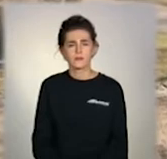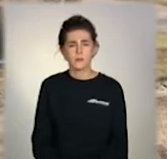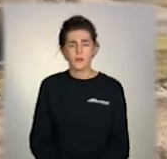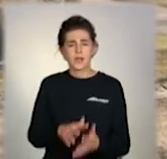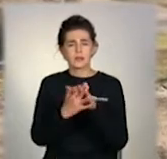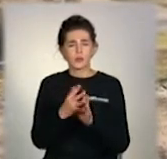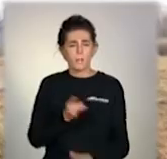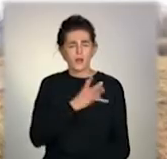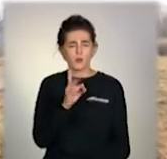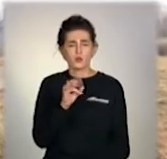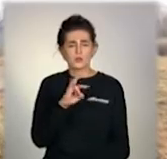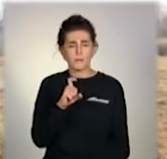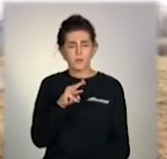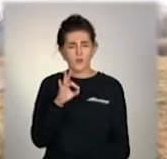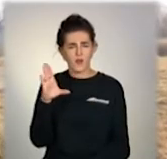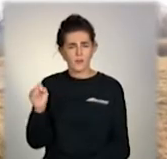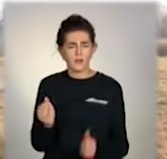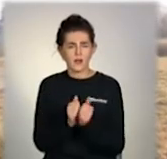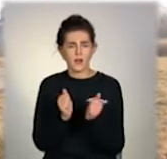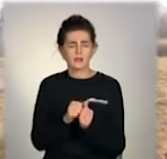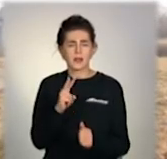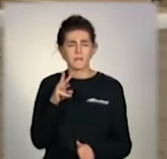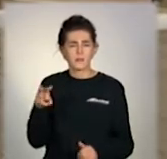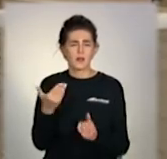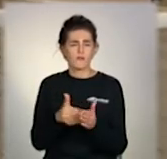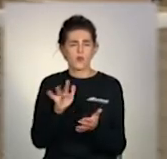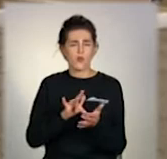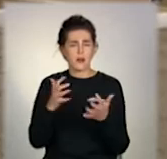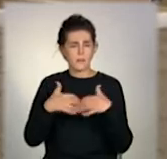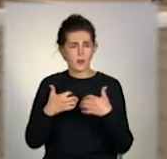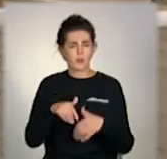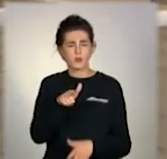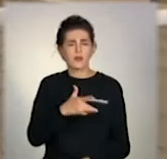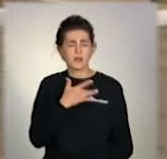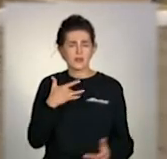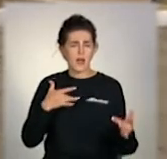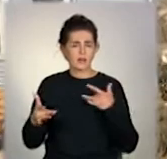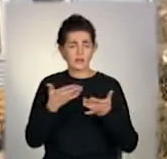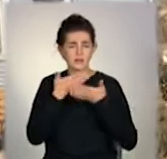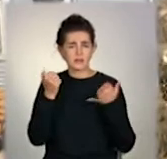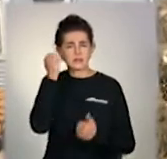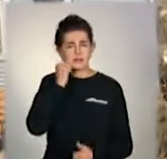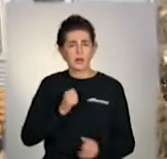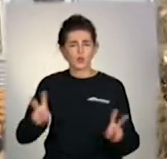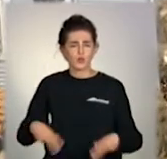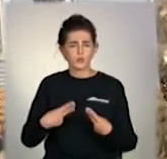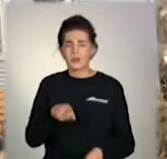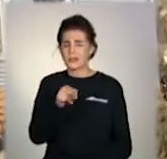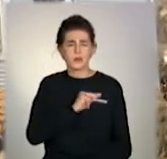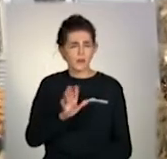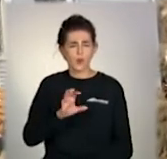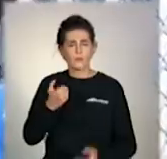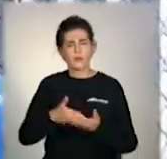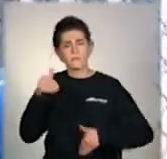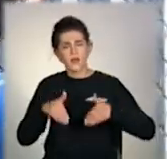Селище Білокузьминівка. Це за 20 кілометрів від Краматорська. Замість театру тут старенький клуб. І той не працює. Ні опери, ні